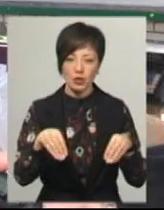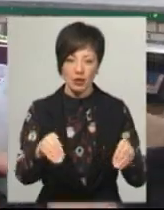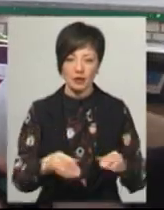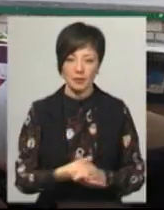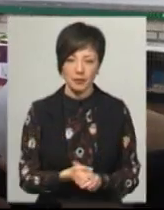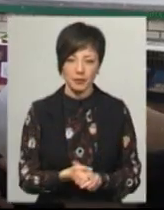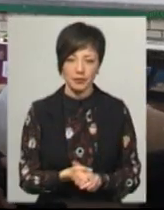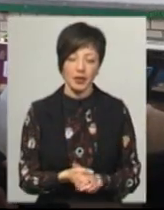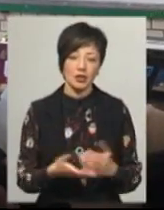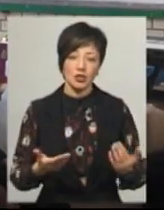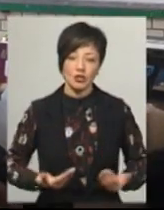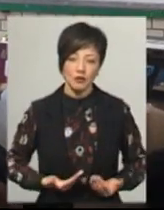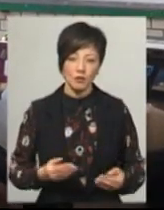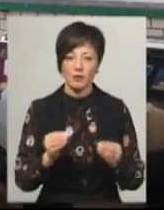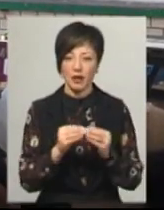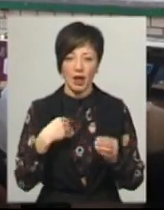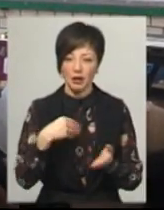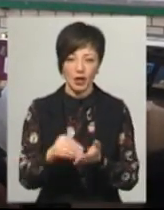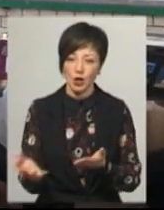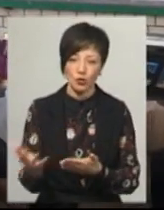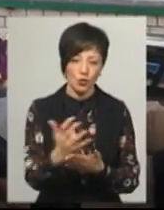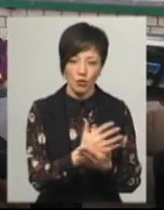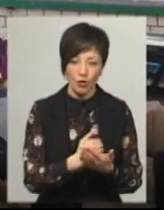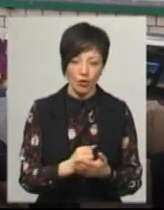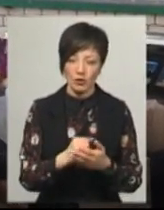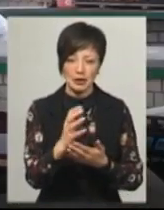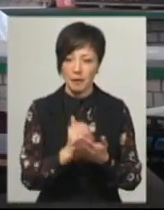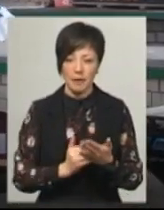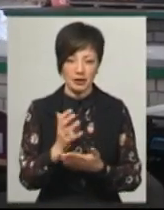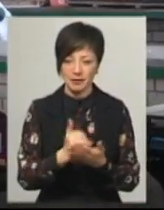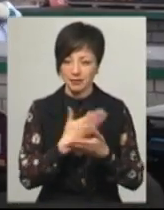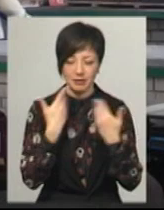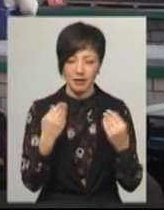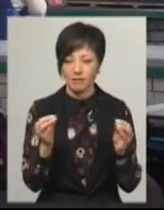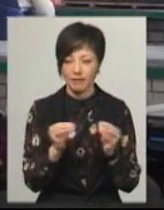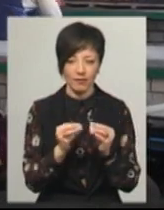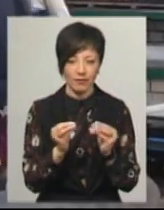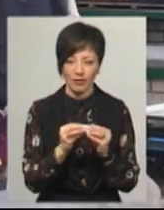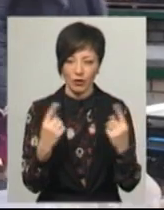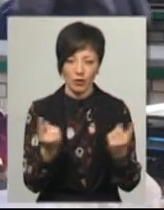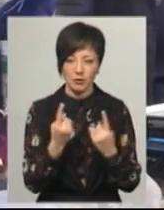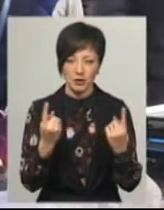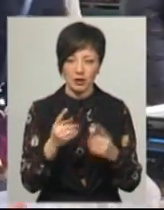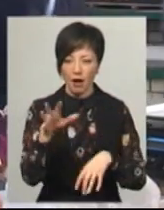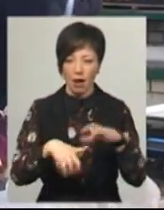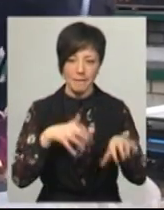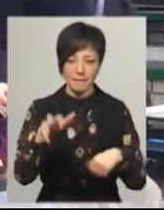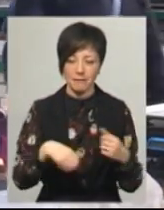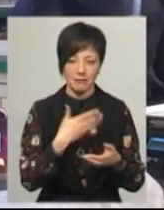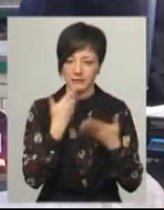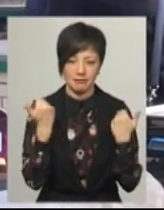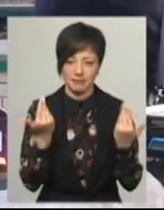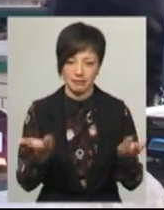Живу так, як жила, нічого не скуплюваю, нічим не запасаюся. Все купляє те, що люди купляють, але не хапає ніхто нічого.